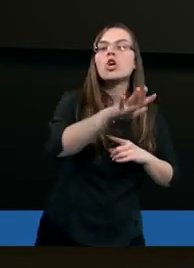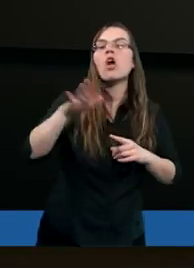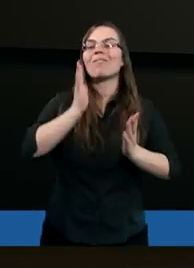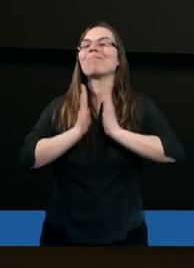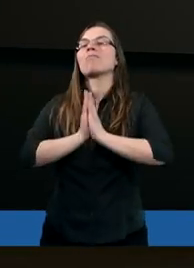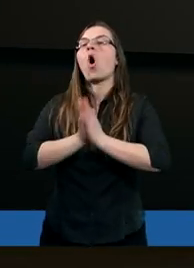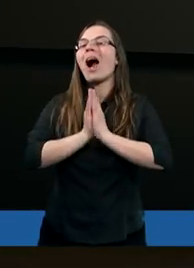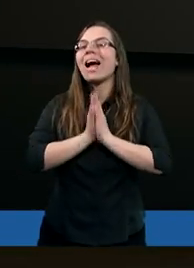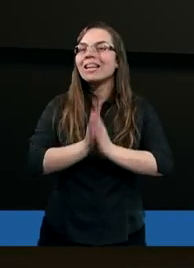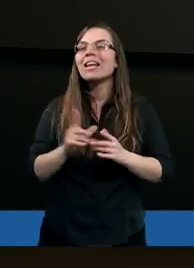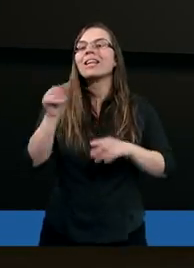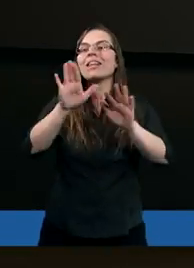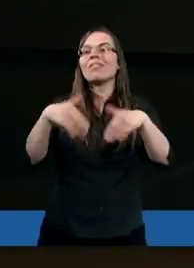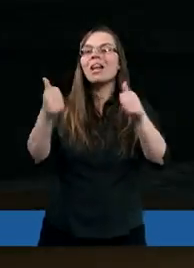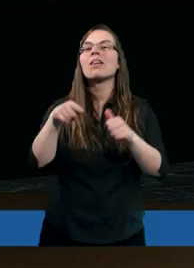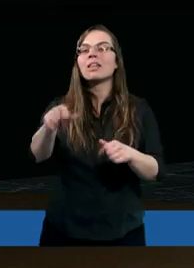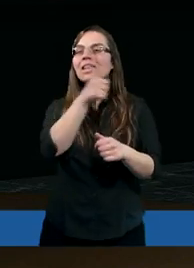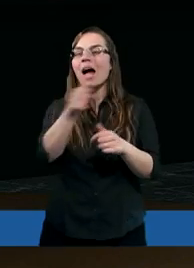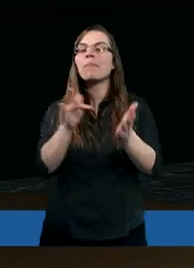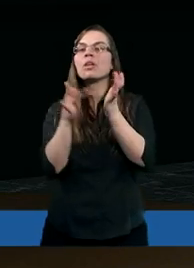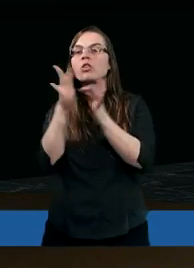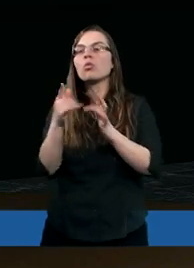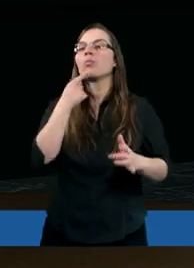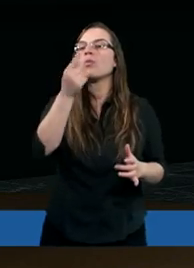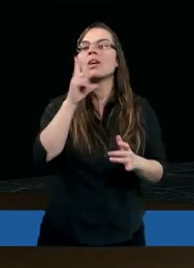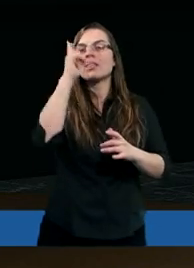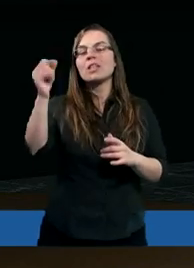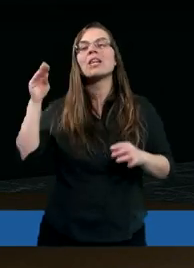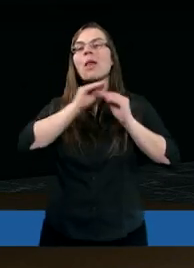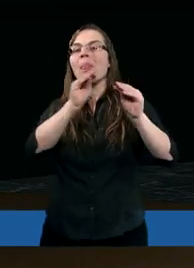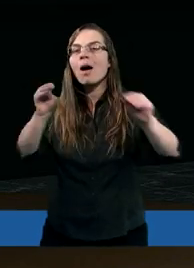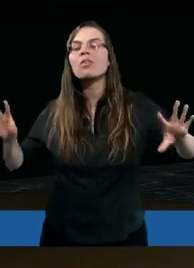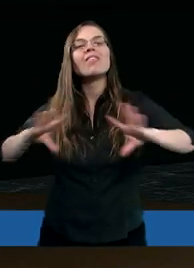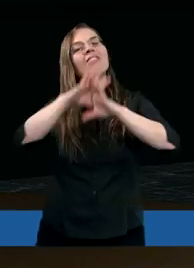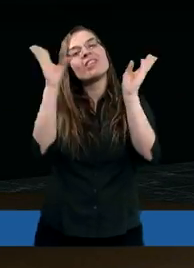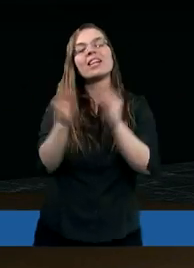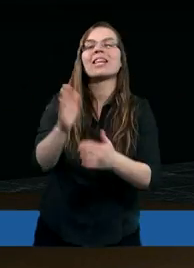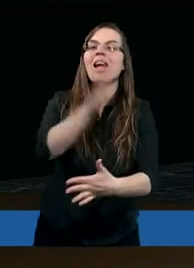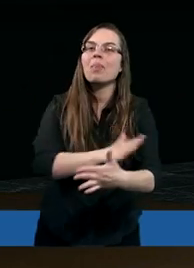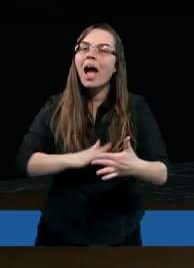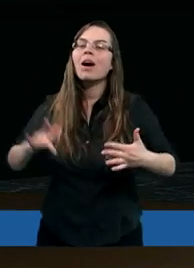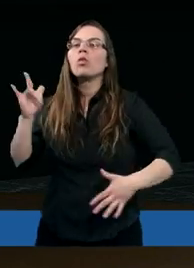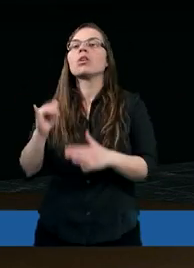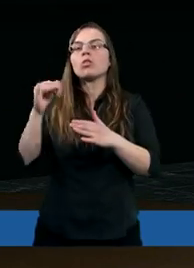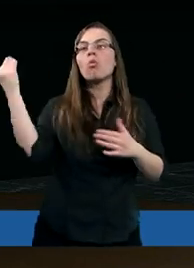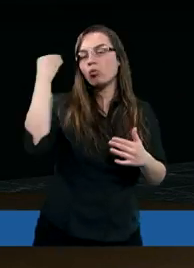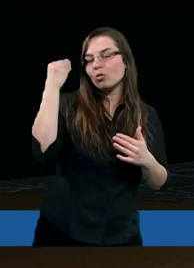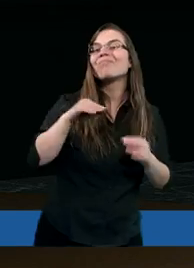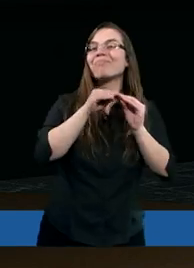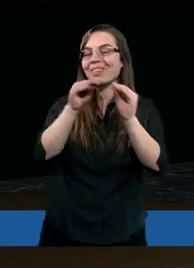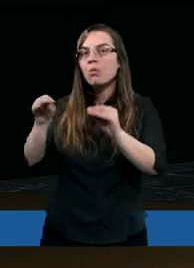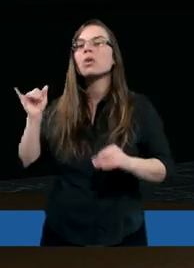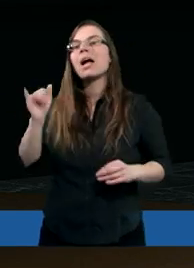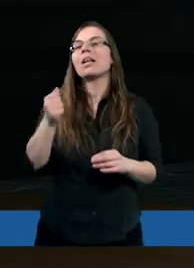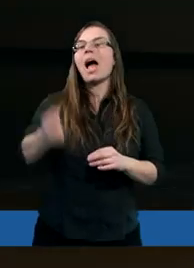pogańskiego, no bo z tego względu, że nawet sam Chrystus powiedział, że idźcie nauczajcie wszystkie narody. I uczniowie to czynią.